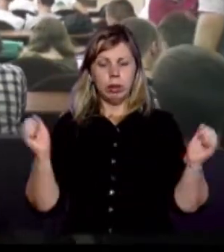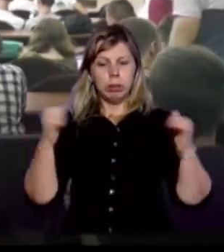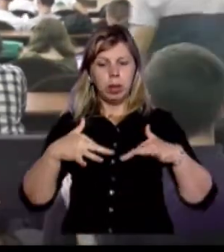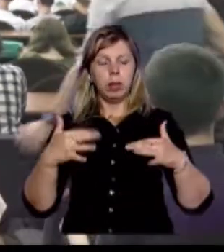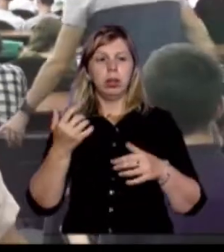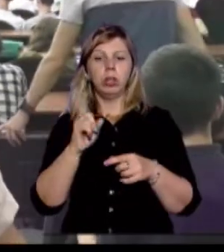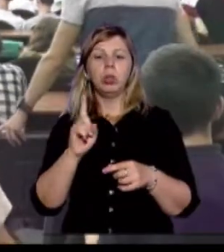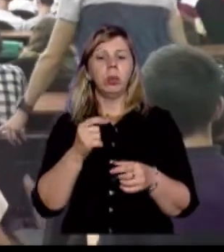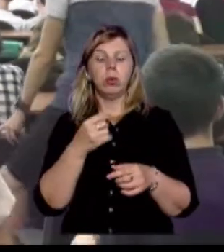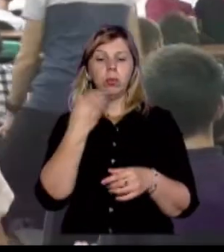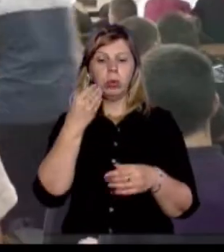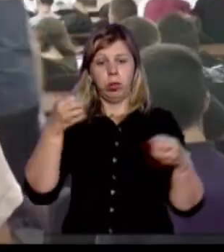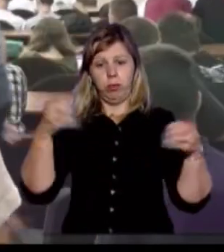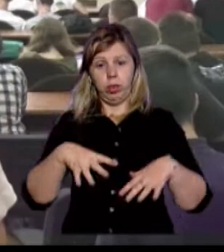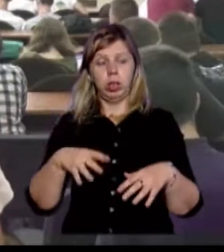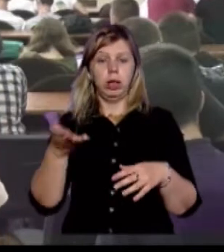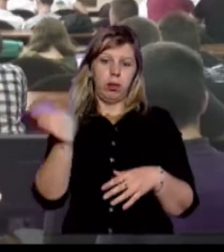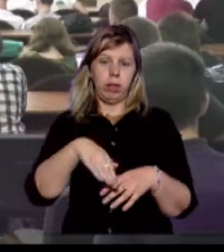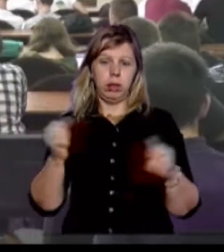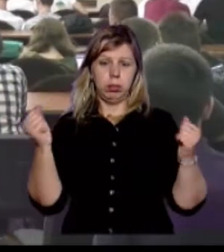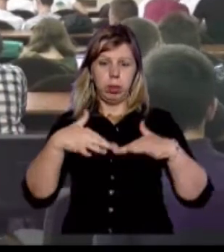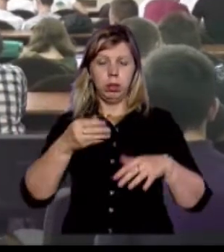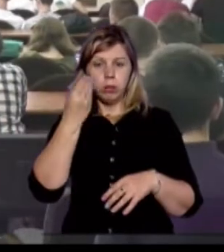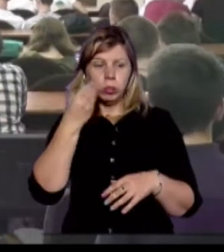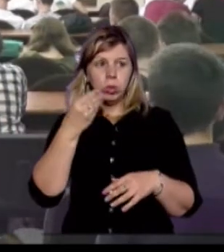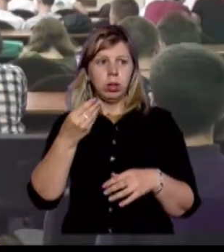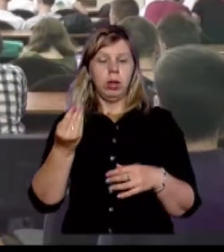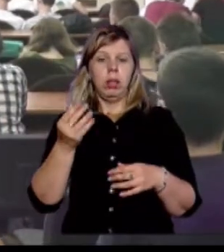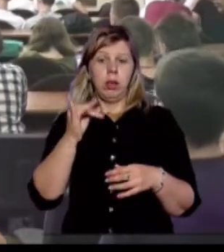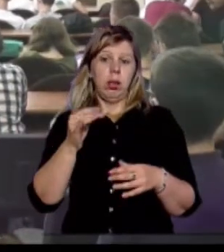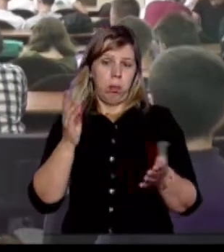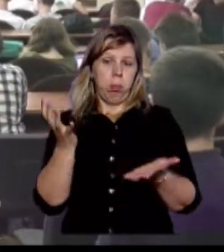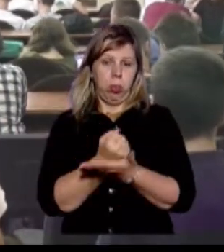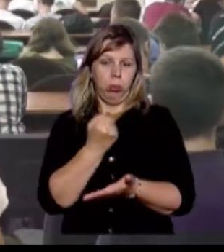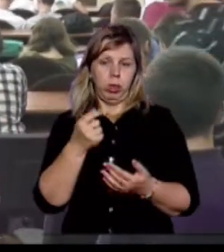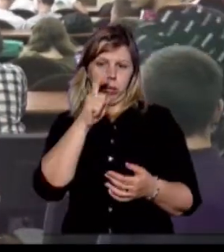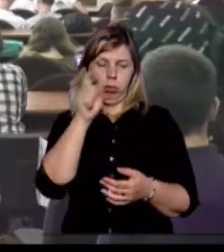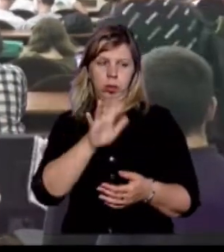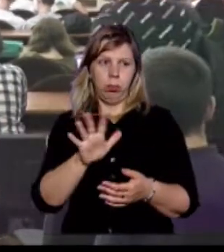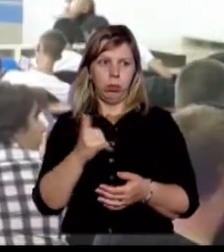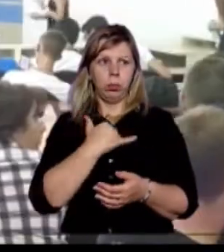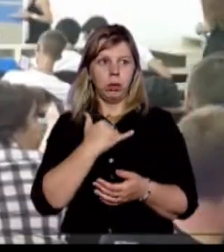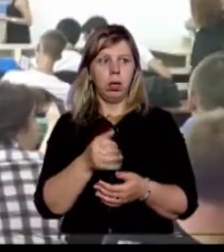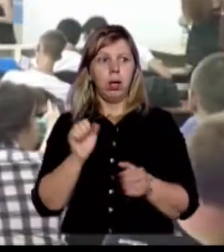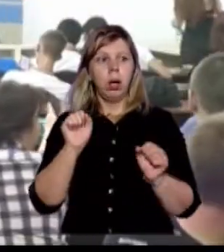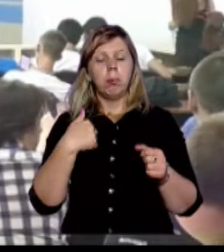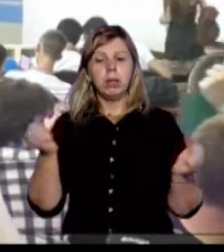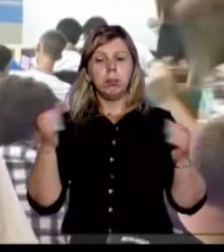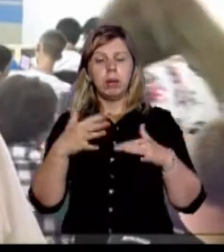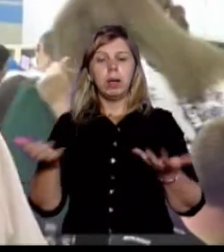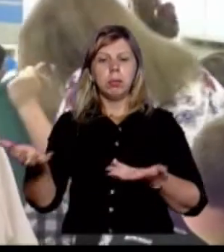а чому не в Ужгороді? От вирішили, що давайте збиратися в Ужгороді, ну і вроді виходить досить непогано в нас. Ми збираємо